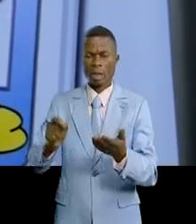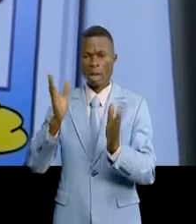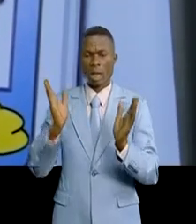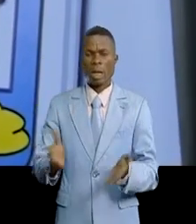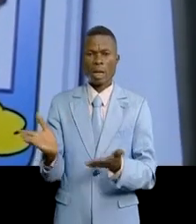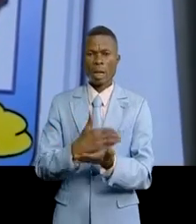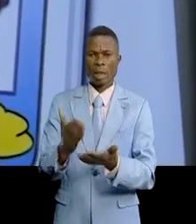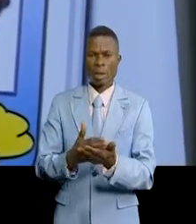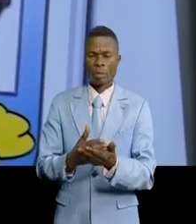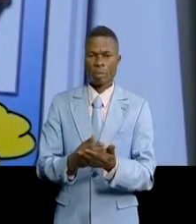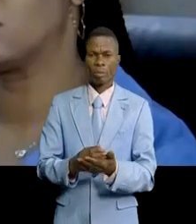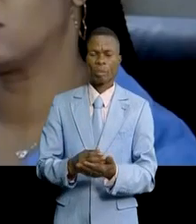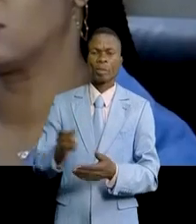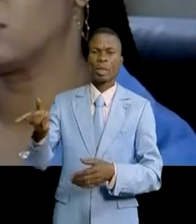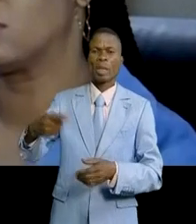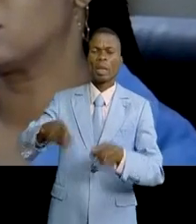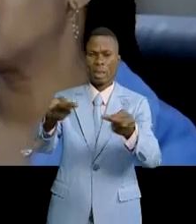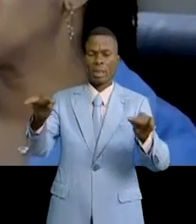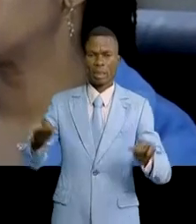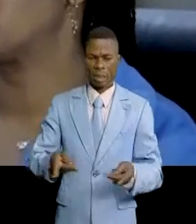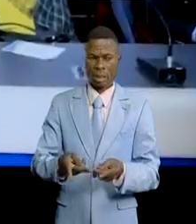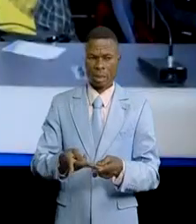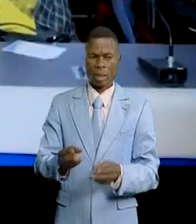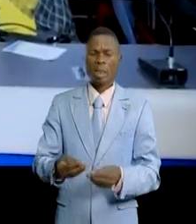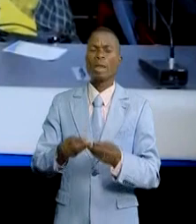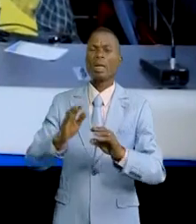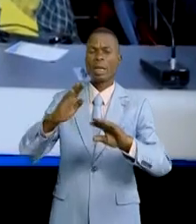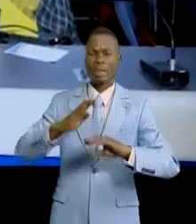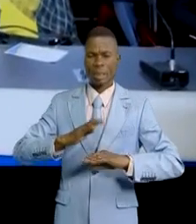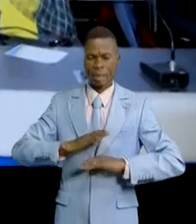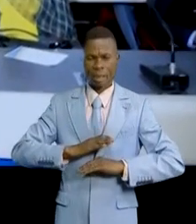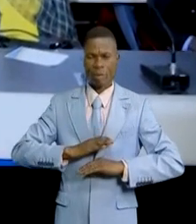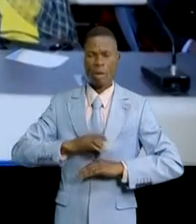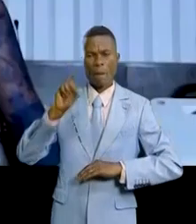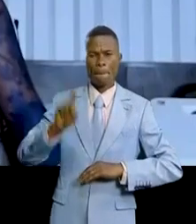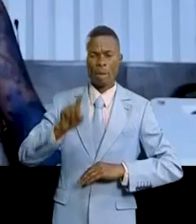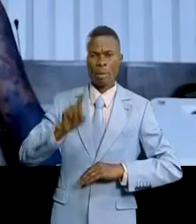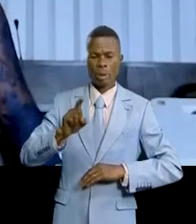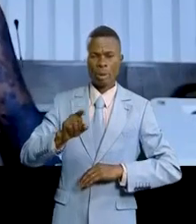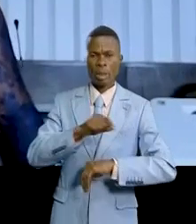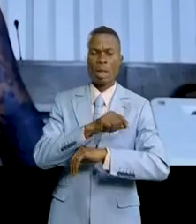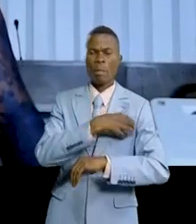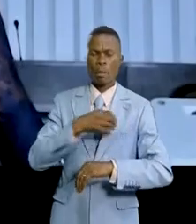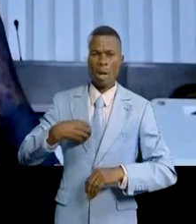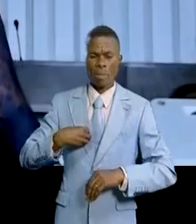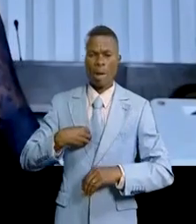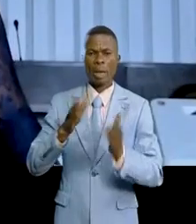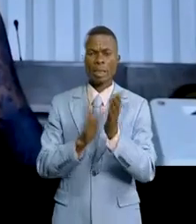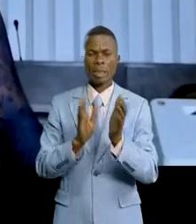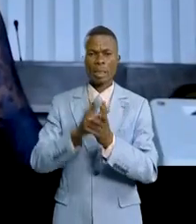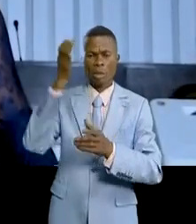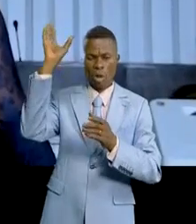membres de l'ASBEL Salon littéraire Mgongi qui vient répondre à un appel pressant des institutrices notamment l